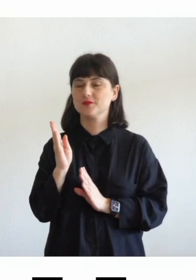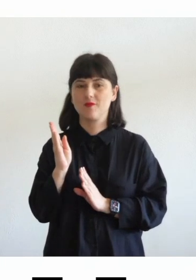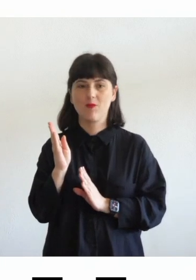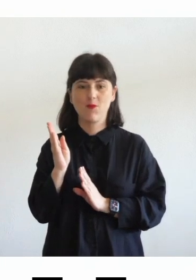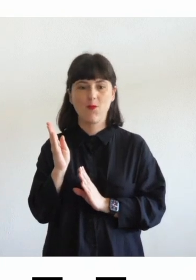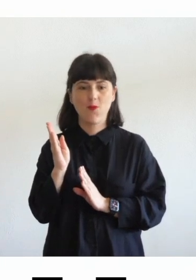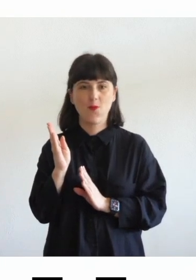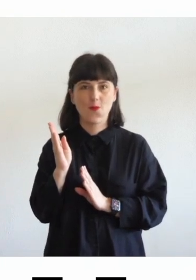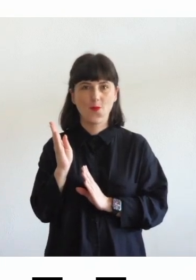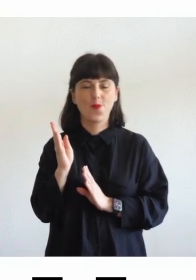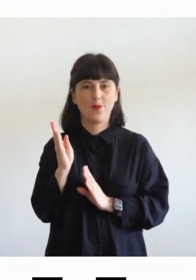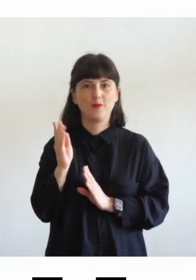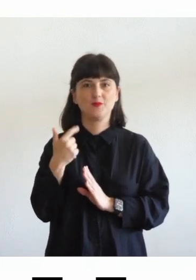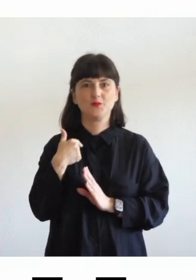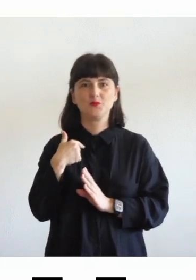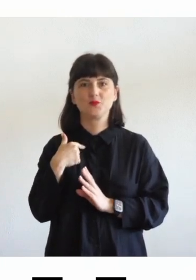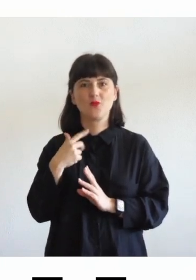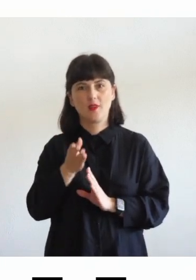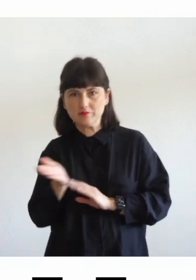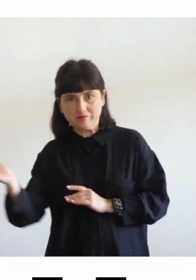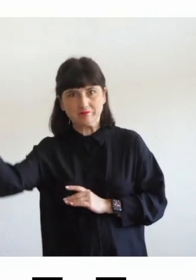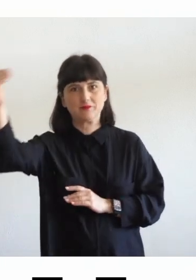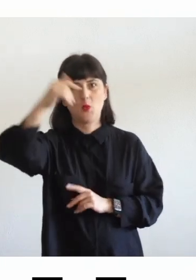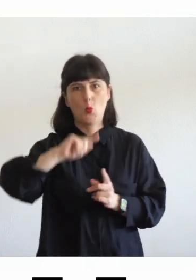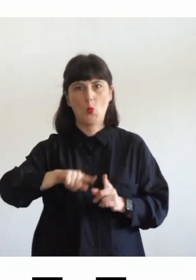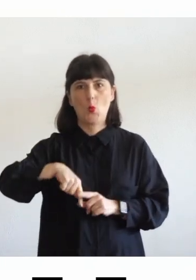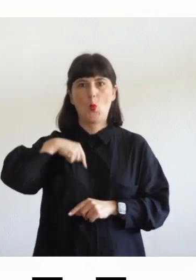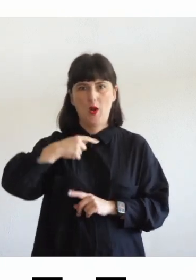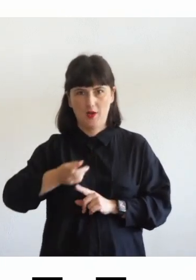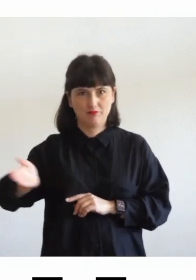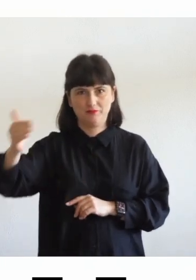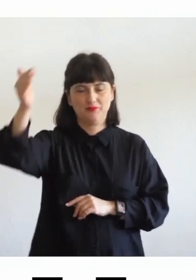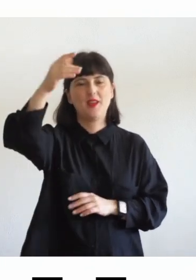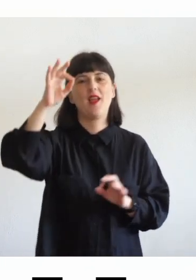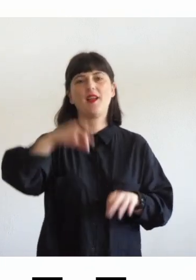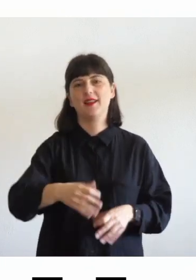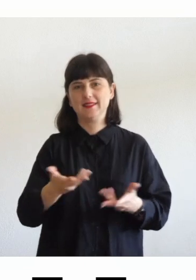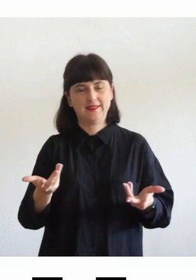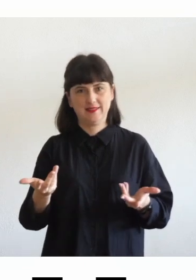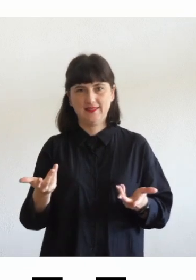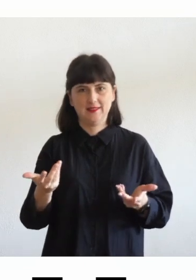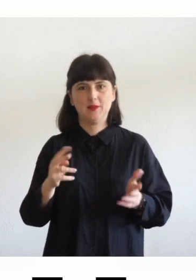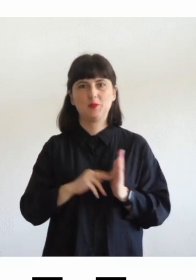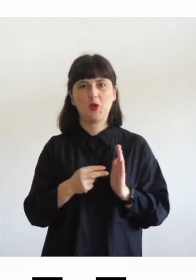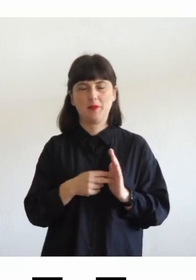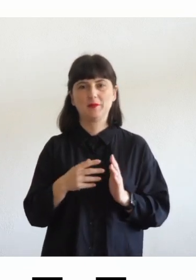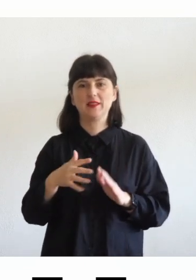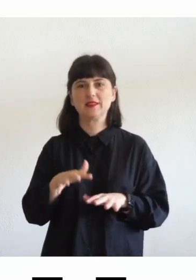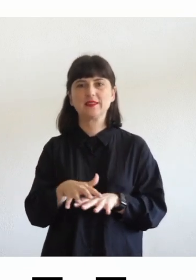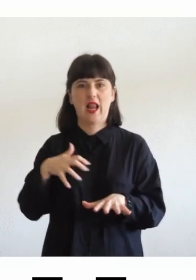diciamo un giro largo ok quindi avevi già iniziato